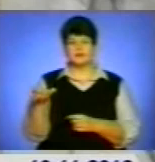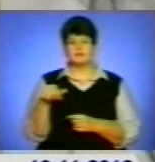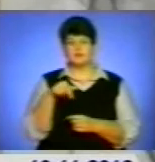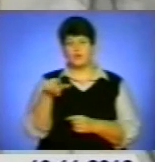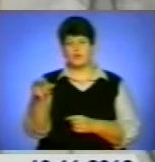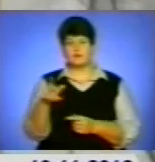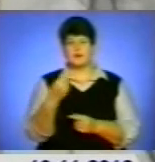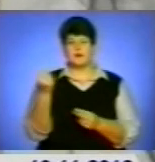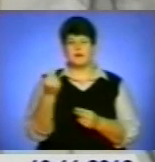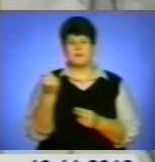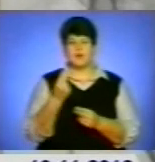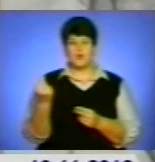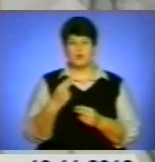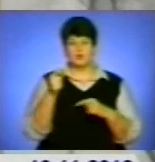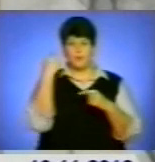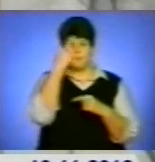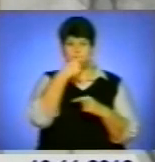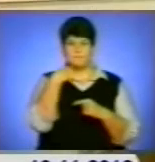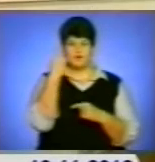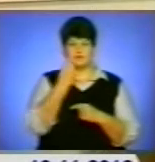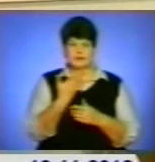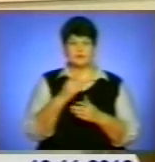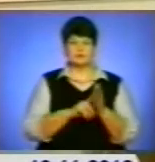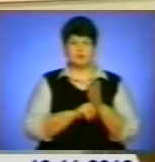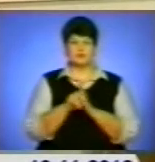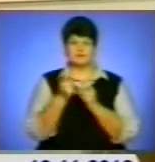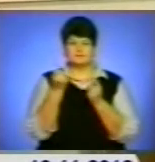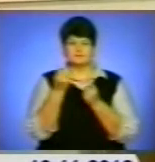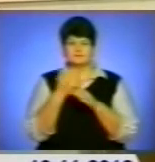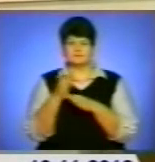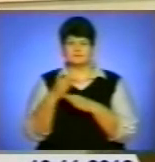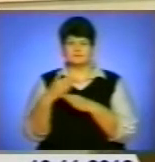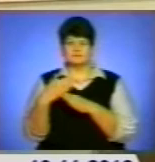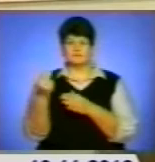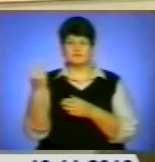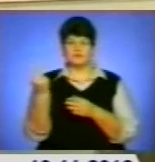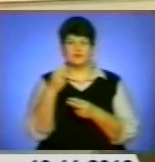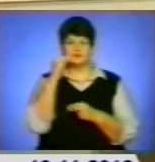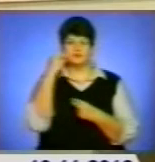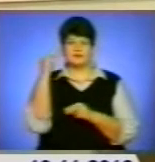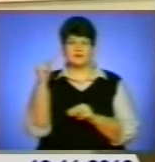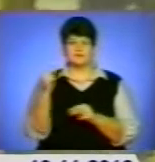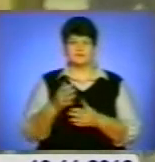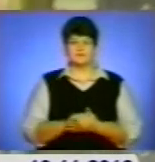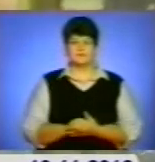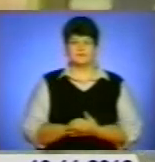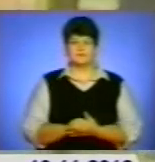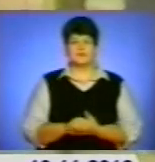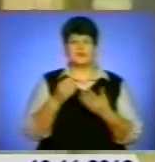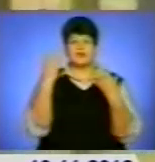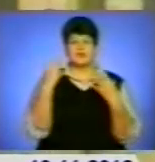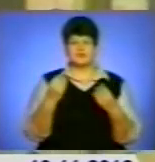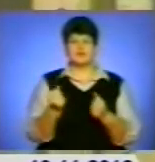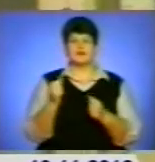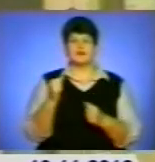постійно малюють портрети. Мені також захотілося так само намалювати. Тому я почала потрошки малювати, малювати і вдосконалювати свою майстерність. А ще картина